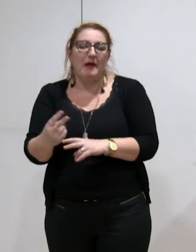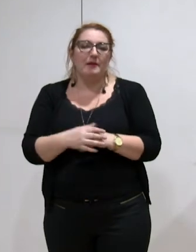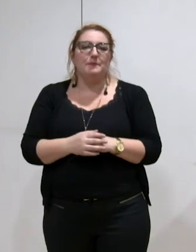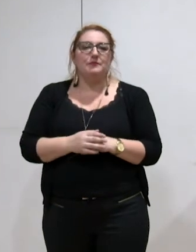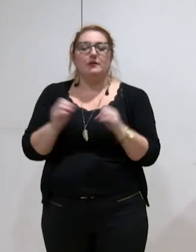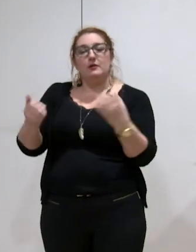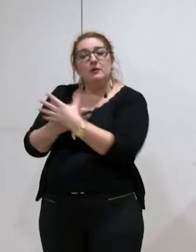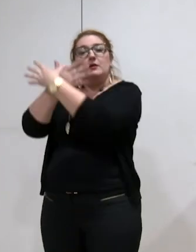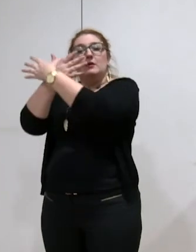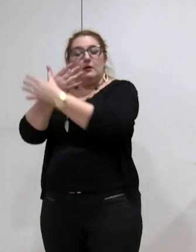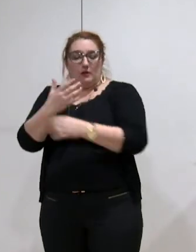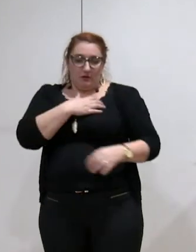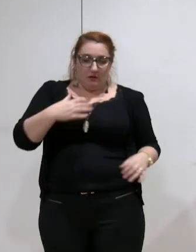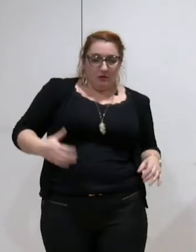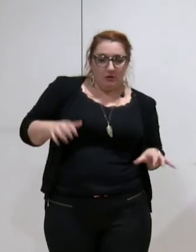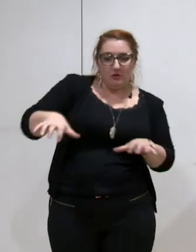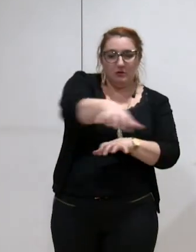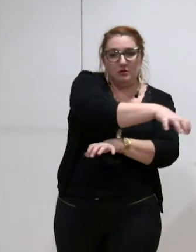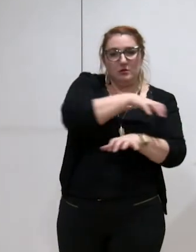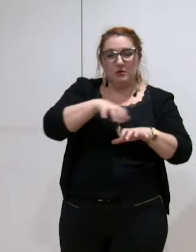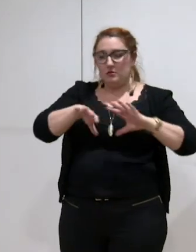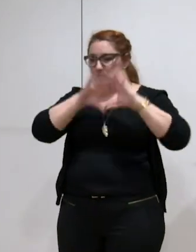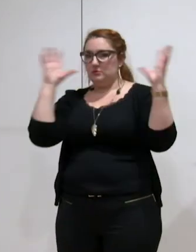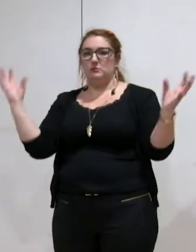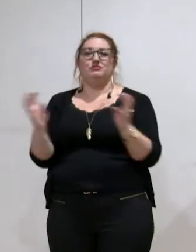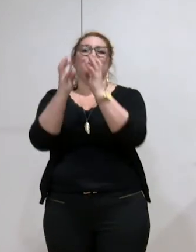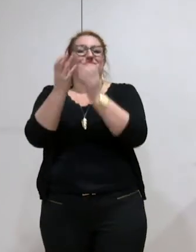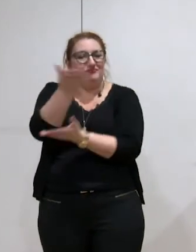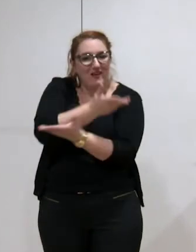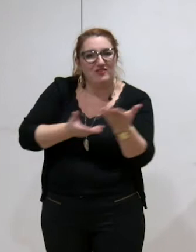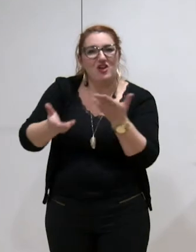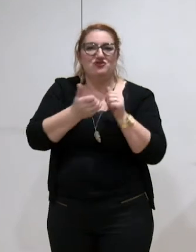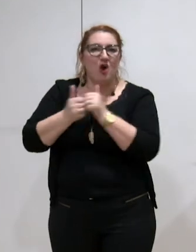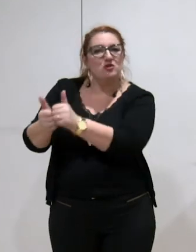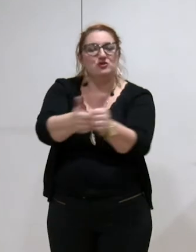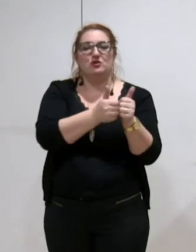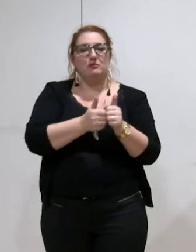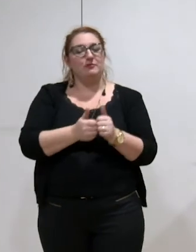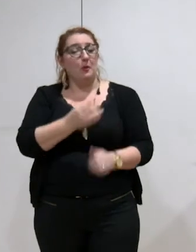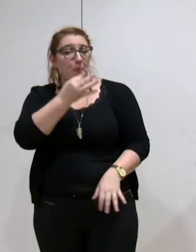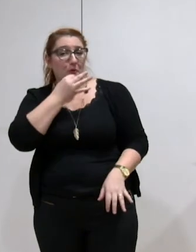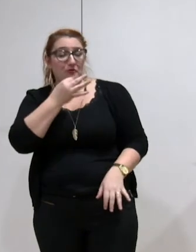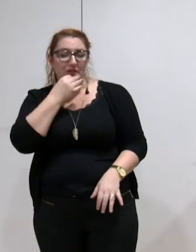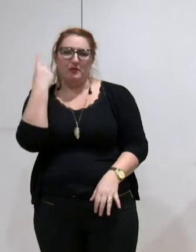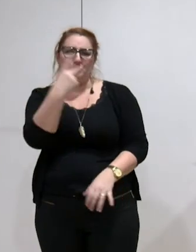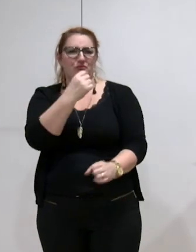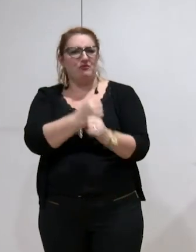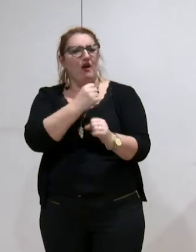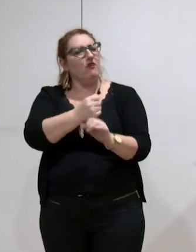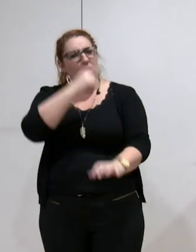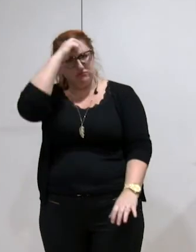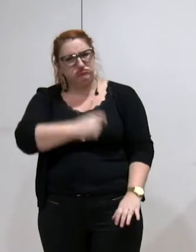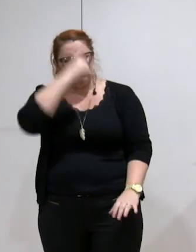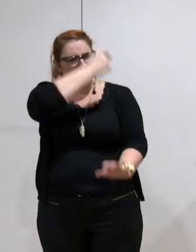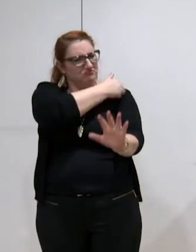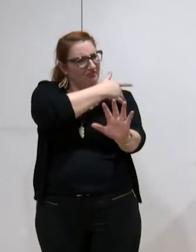de partager et d'avancer ensemble. C'est l'occasion de féliciter le travail remarquable et de longue haleine fourni